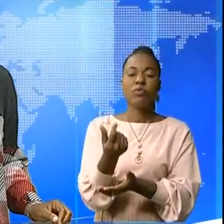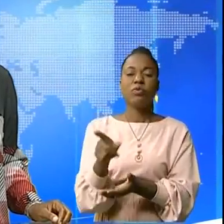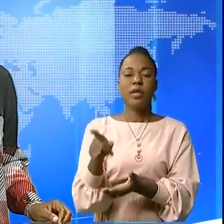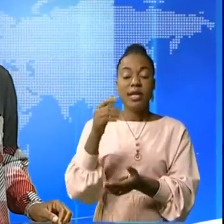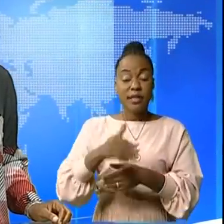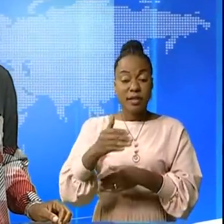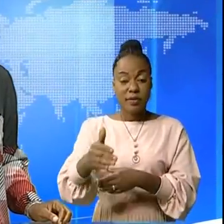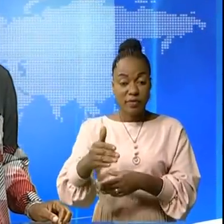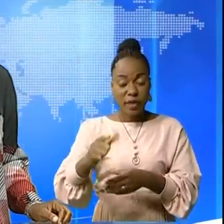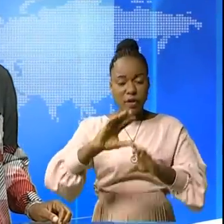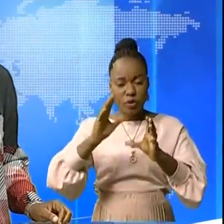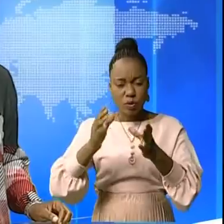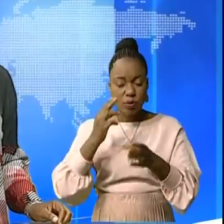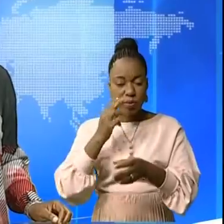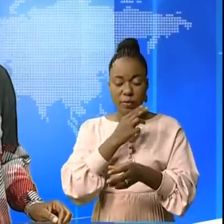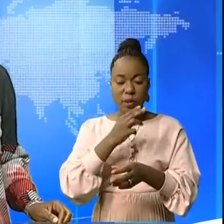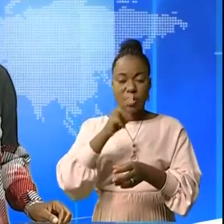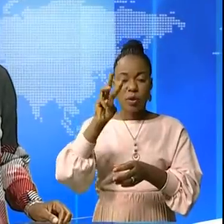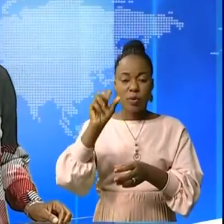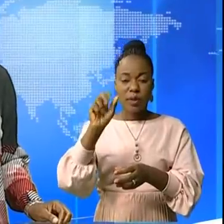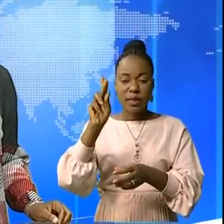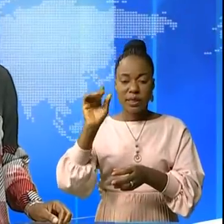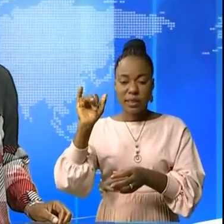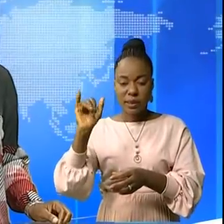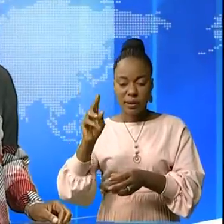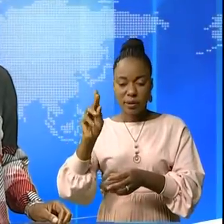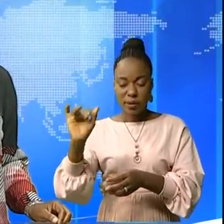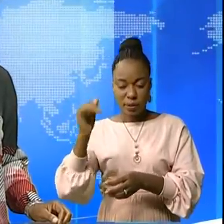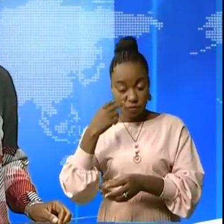'était devant l'immeuble Ouakiki Agombe, nous dit Joël Makella.